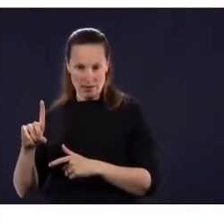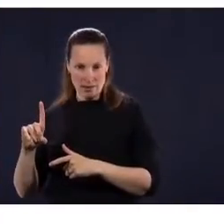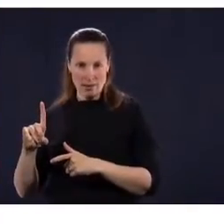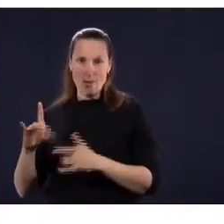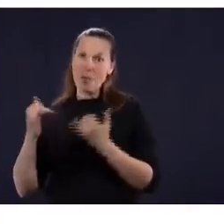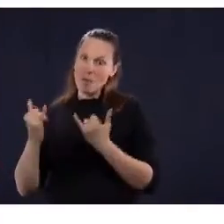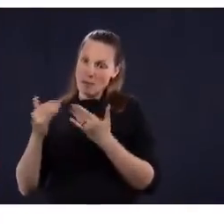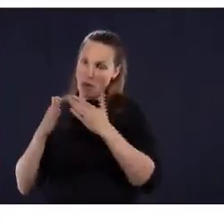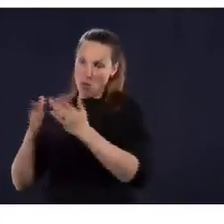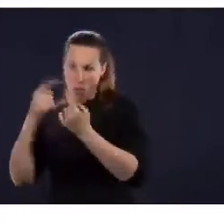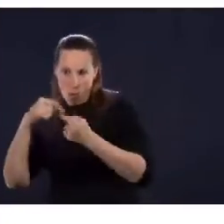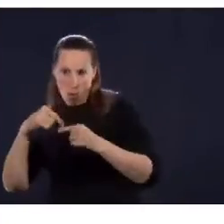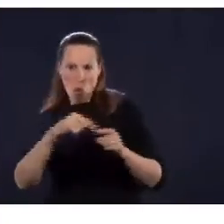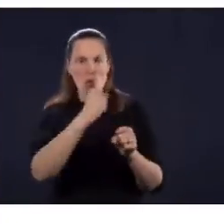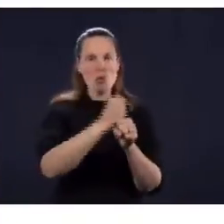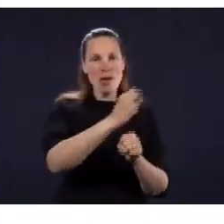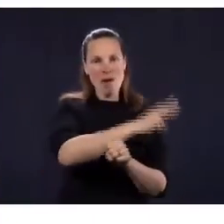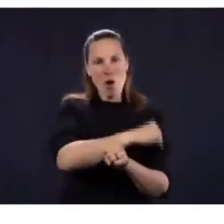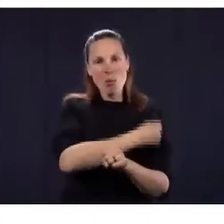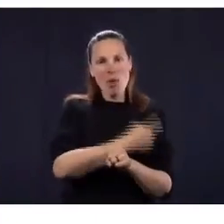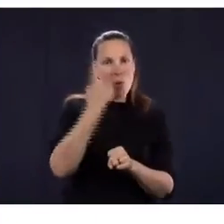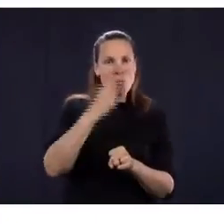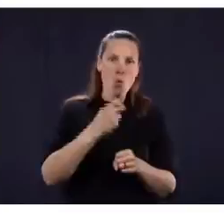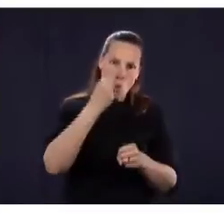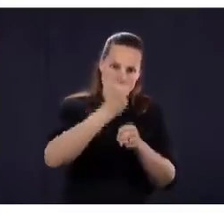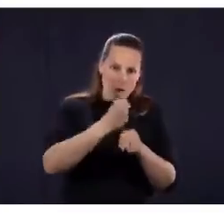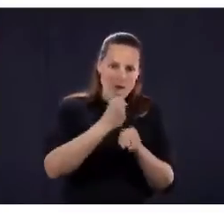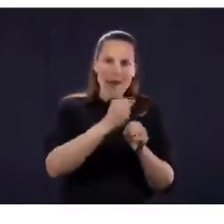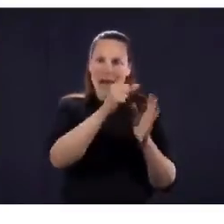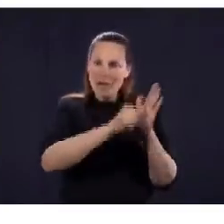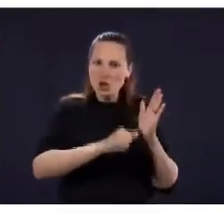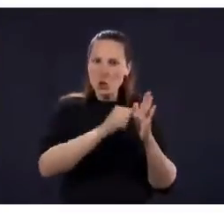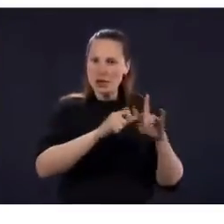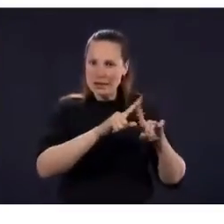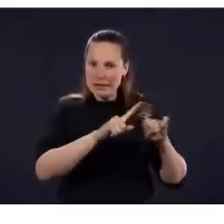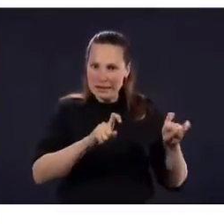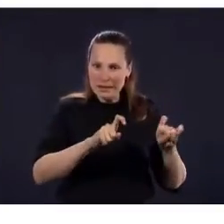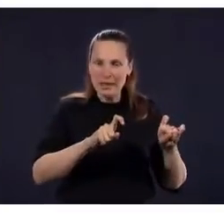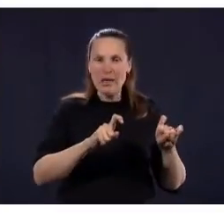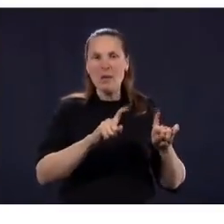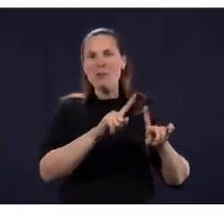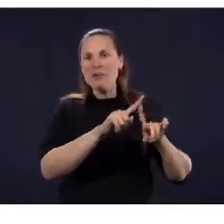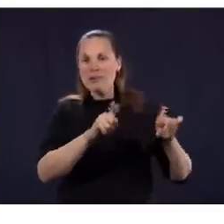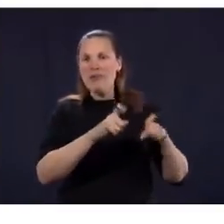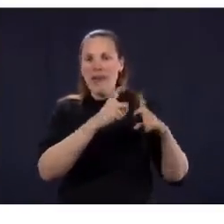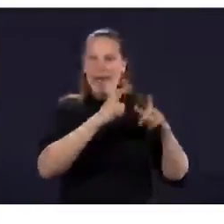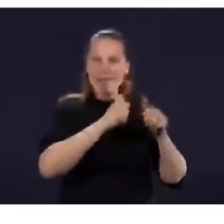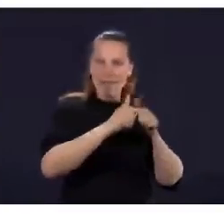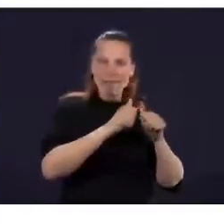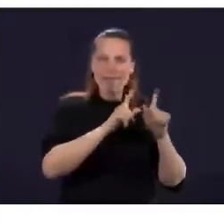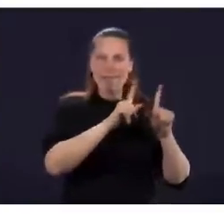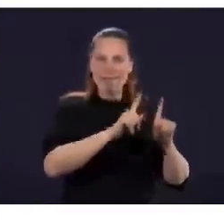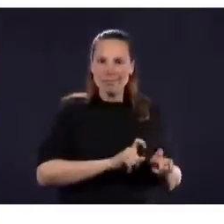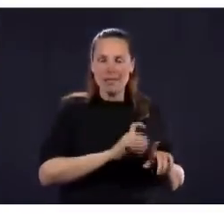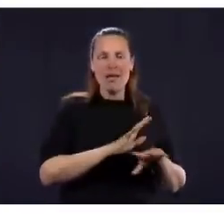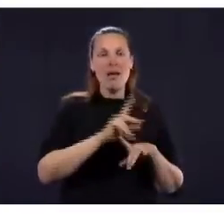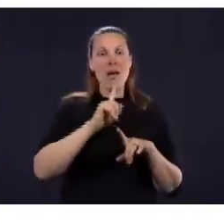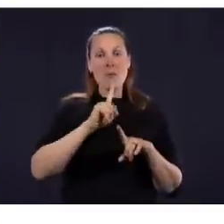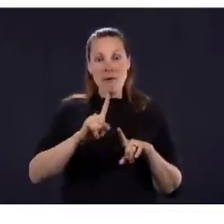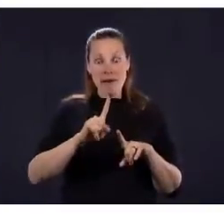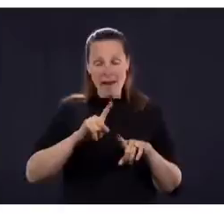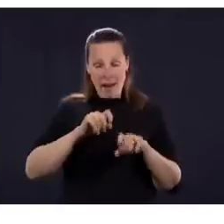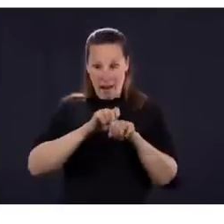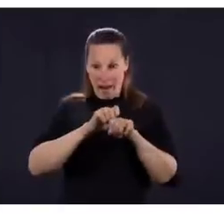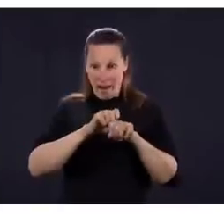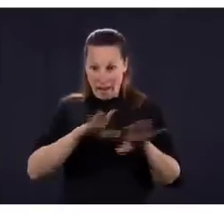« contribue ». On est rendu à peu près à 350 soldats. Puis, il y a aussi des enseignants et des étudiants. Il y en a plus de 1 000.